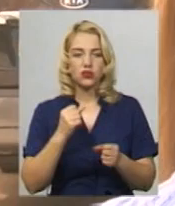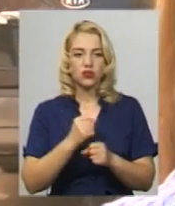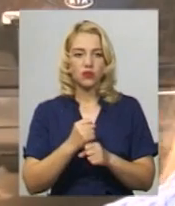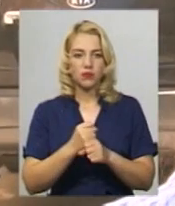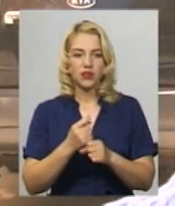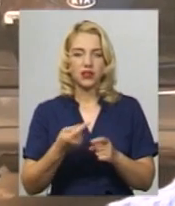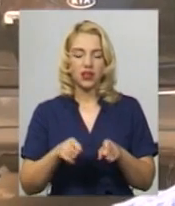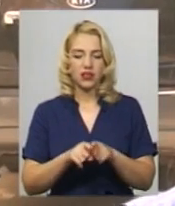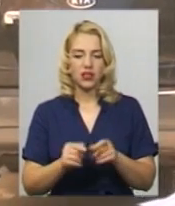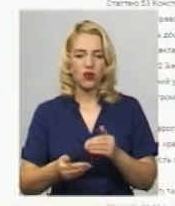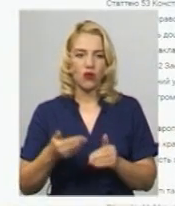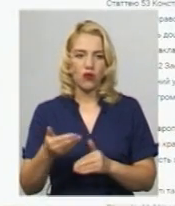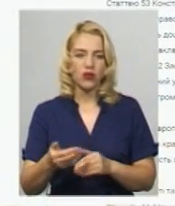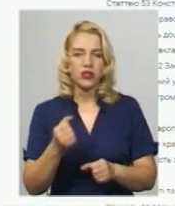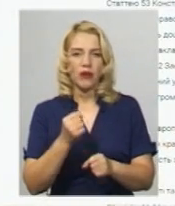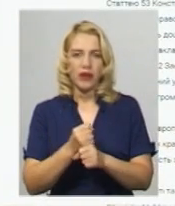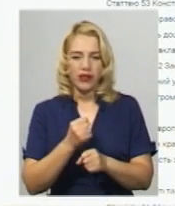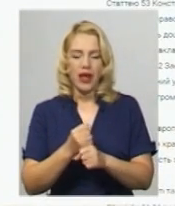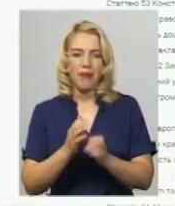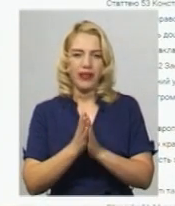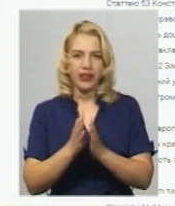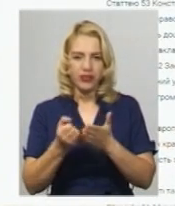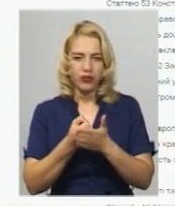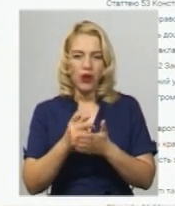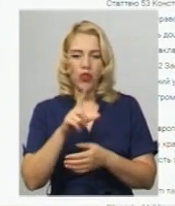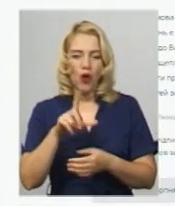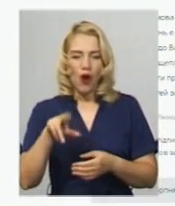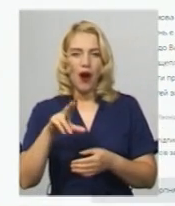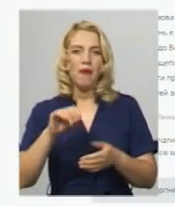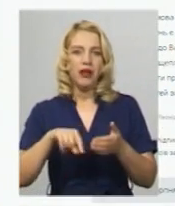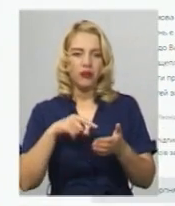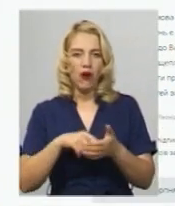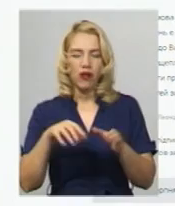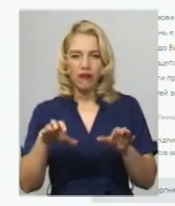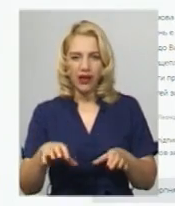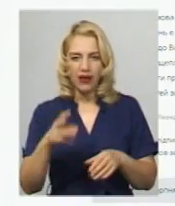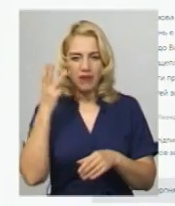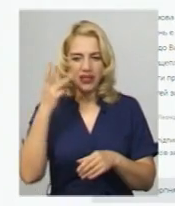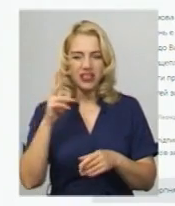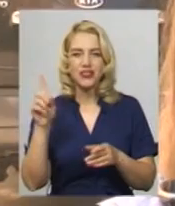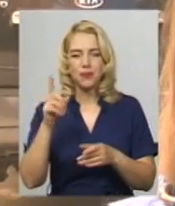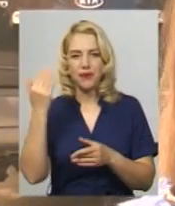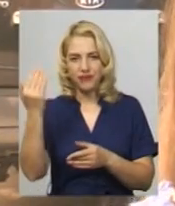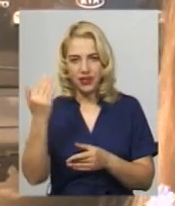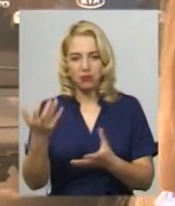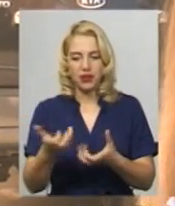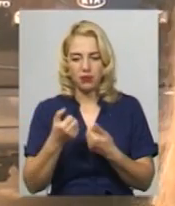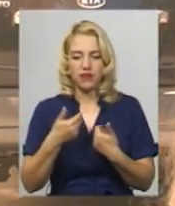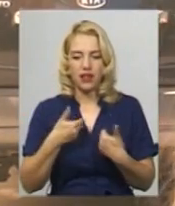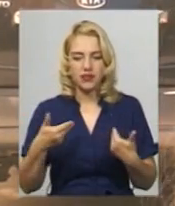крок, створила петицію до міського голови міста Хмельницького, щоб він також підтримав нас як батьків та